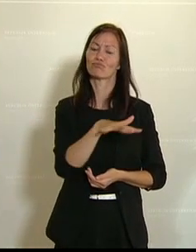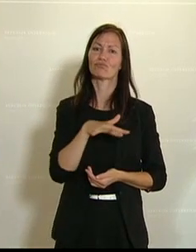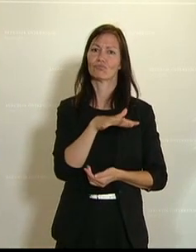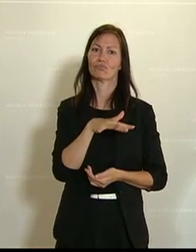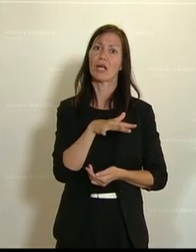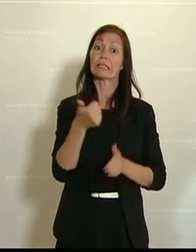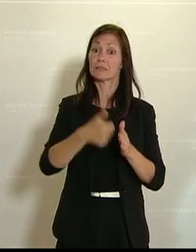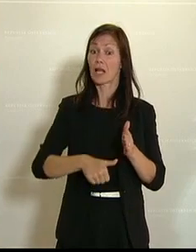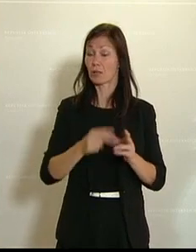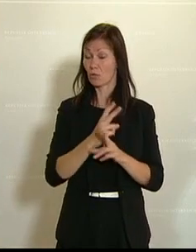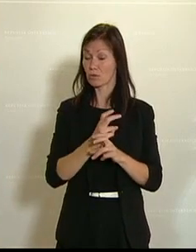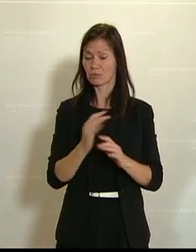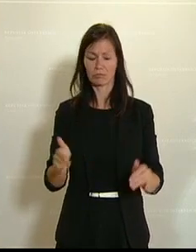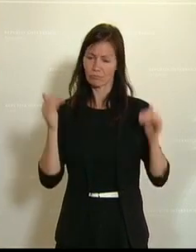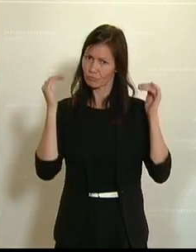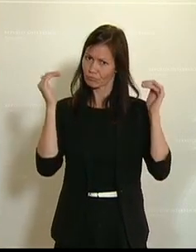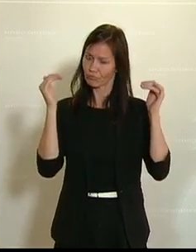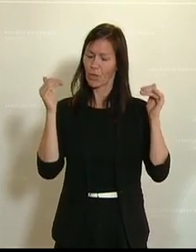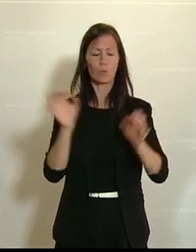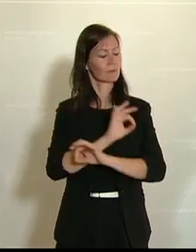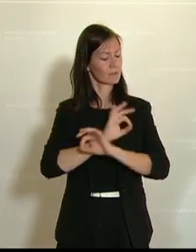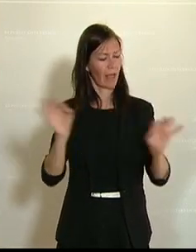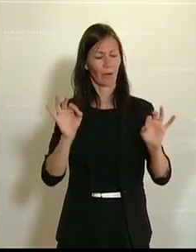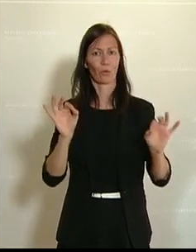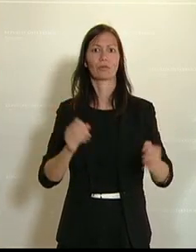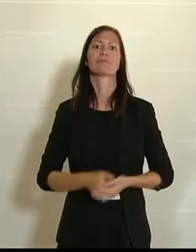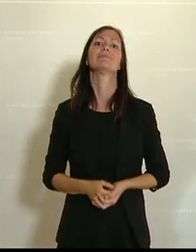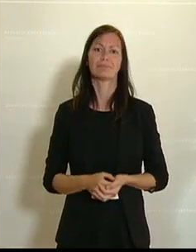sehr hohe Standards und das ist sehr gut so.